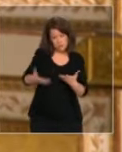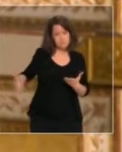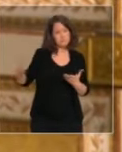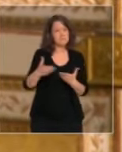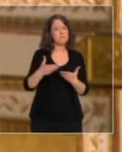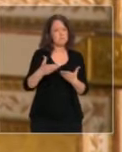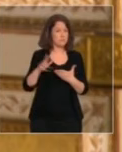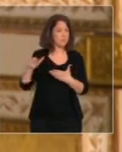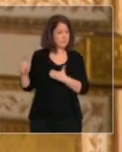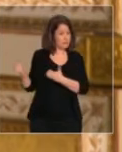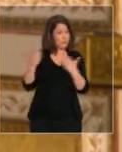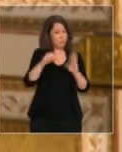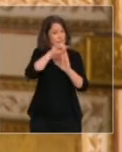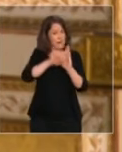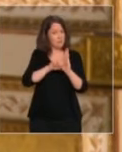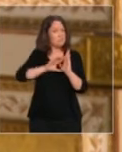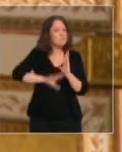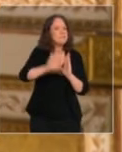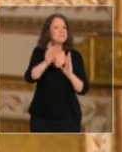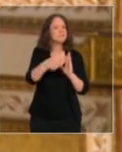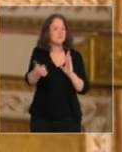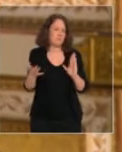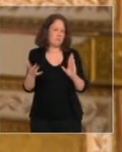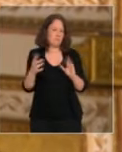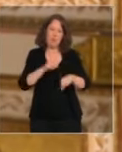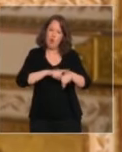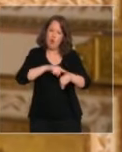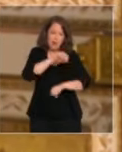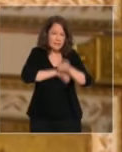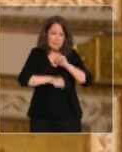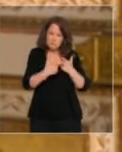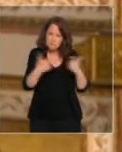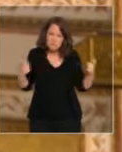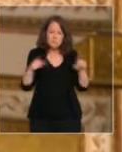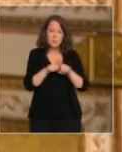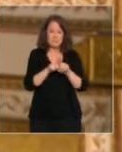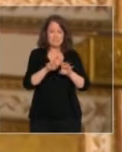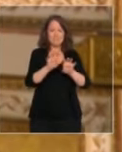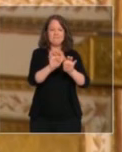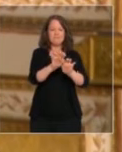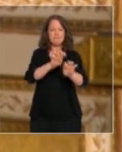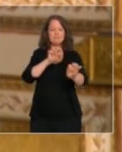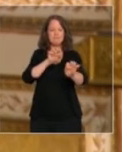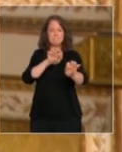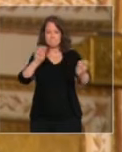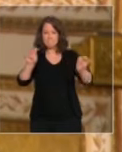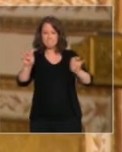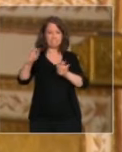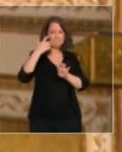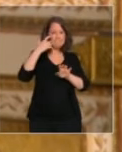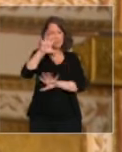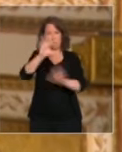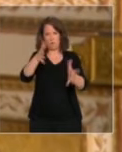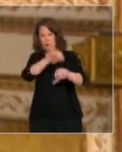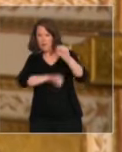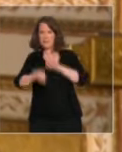aménager des règles particulières, organiser différemment le temps et l'espace, bien protéger nos enseignants et nos